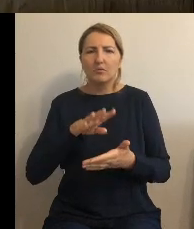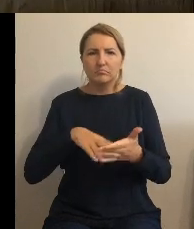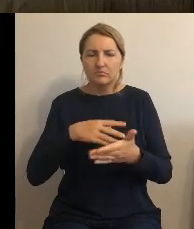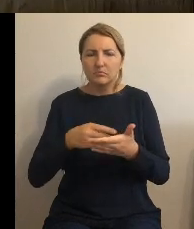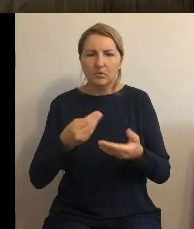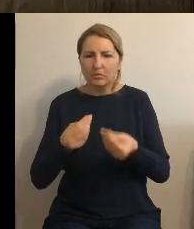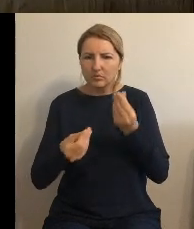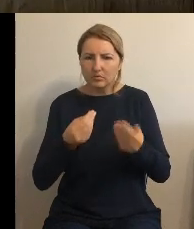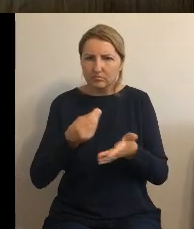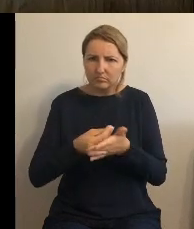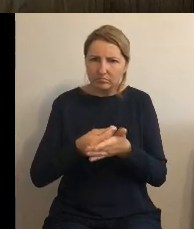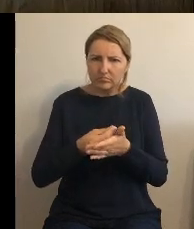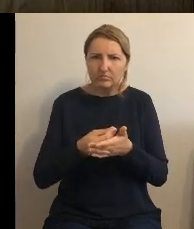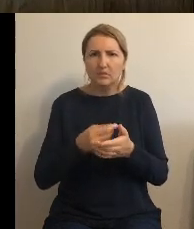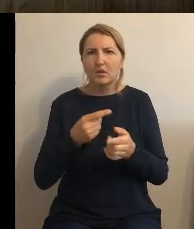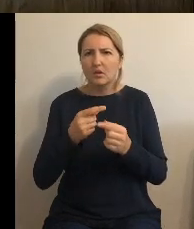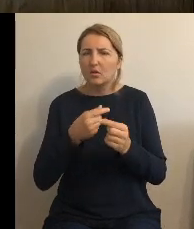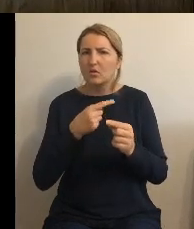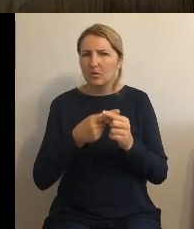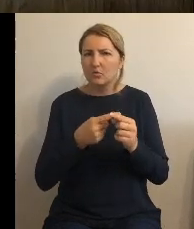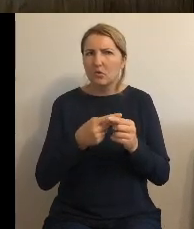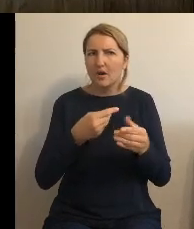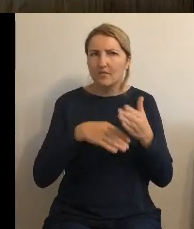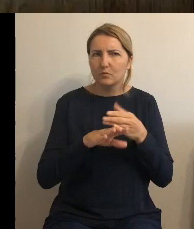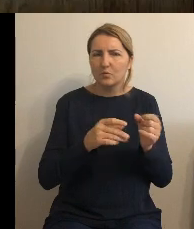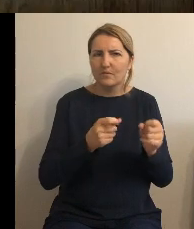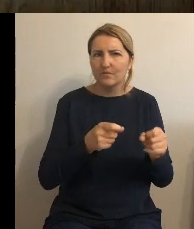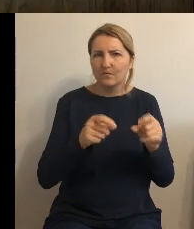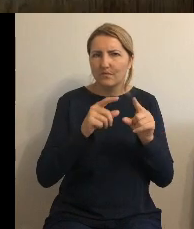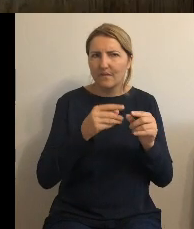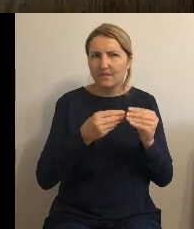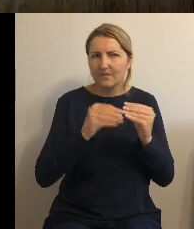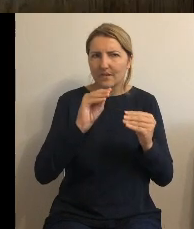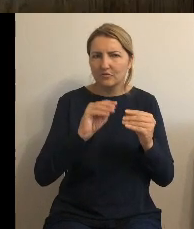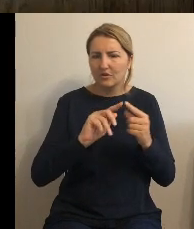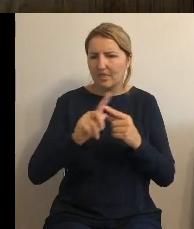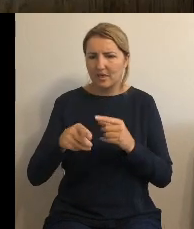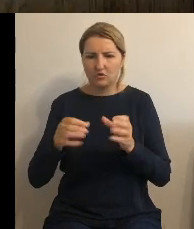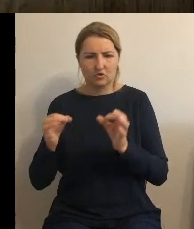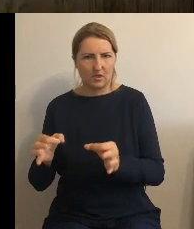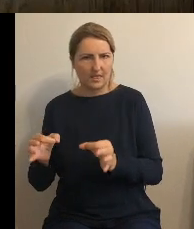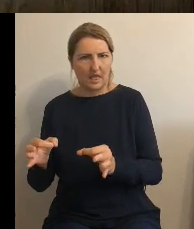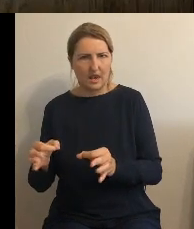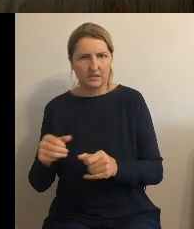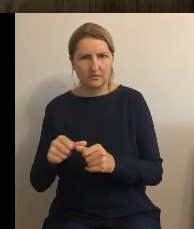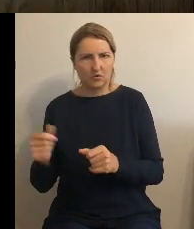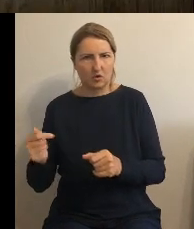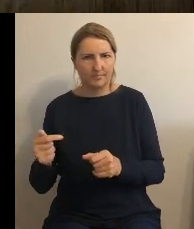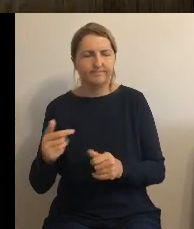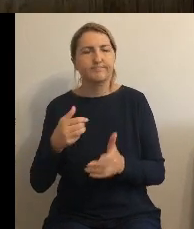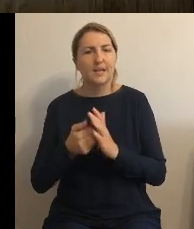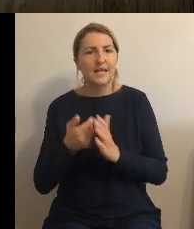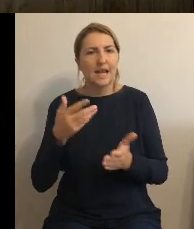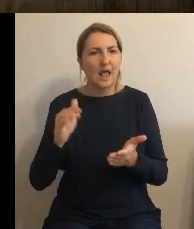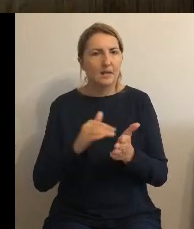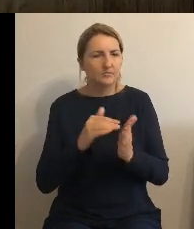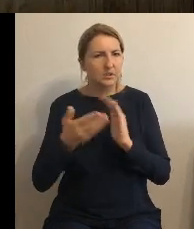wyższe w sumie to nawet dużo wyższe niż obecnie obowiązujące i siedliśmy sobie już kilka miesięcy temu do